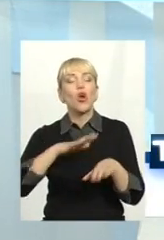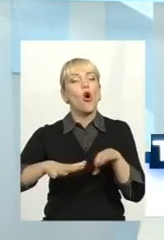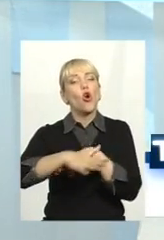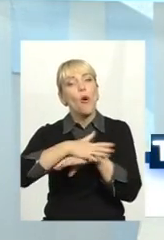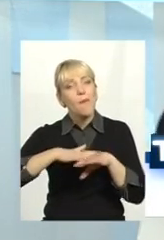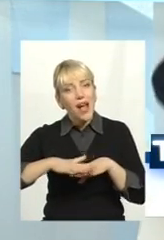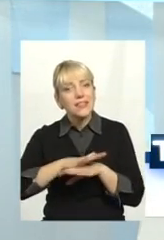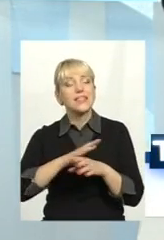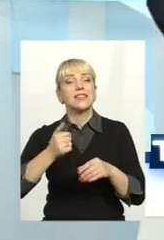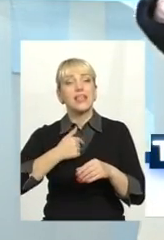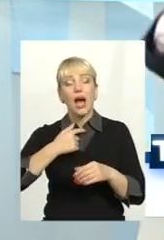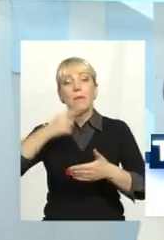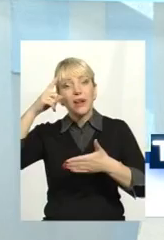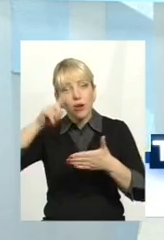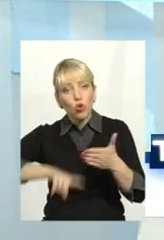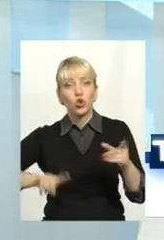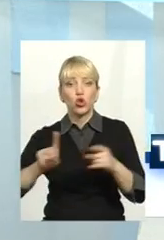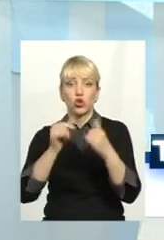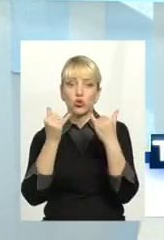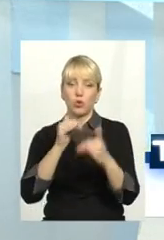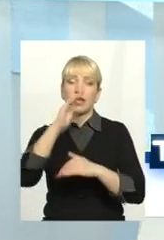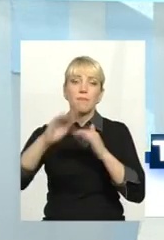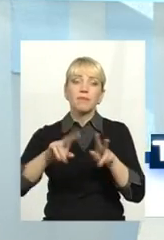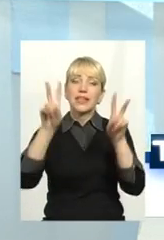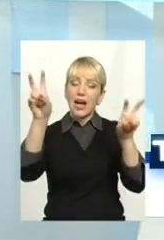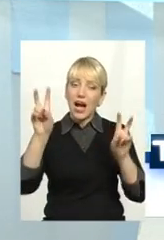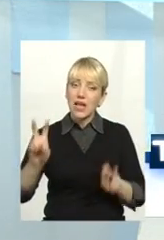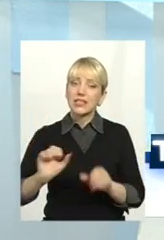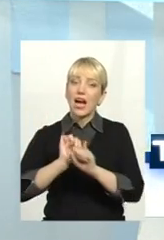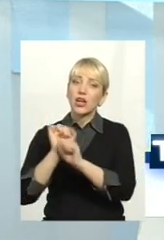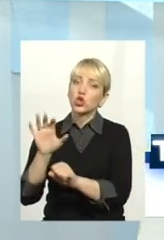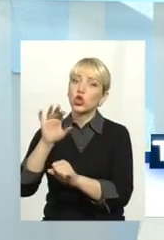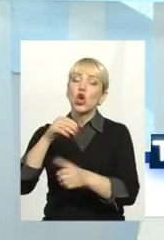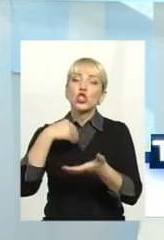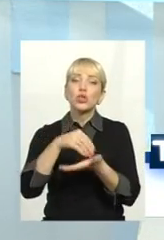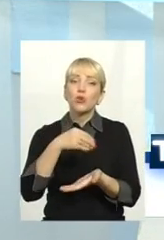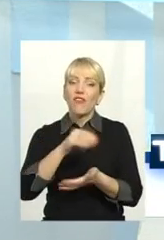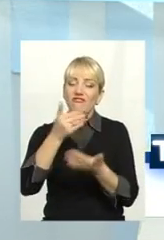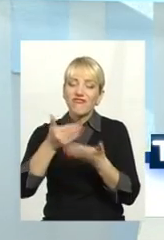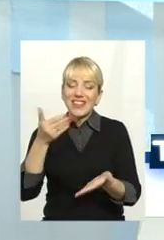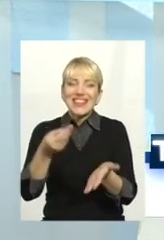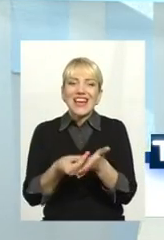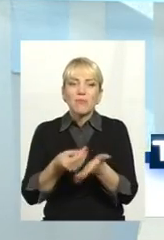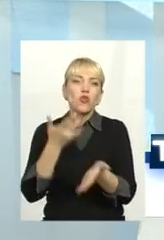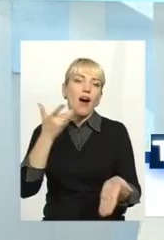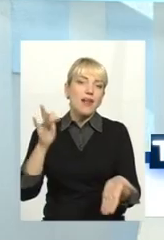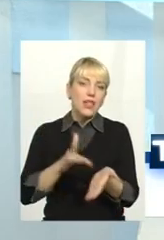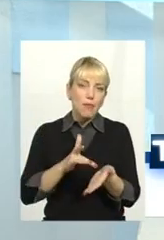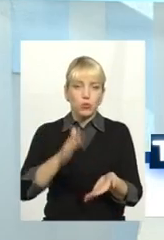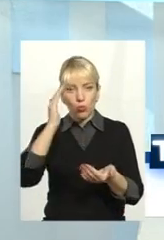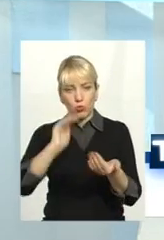І я однозначно переконаний, що мають сьогодні під газами захисту споживача від тарифної ганебної політики, від